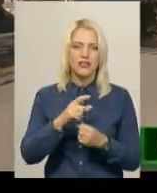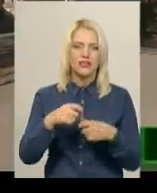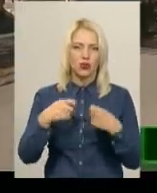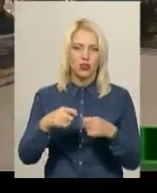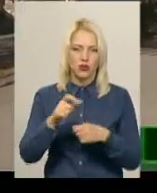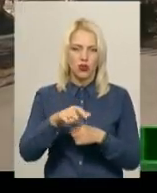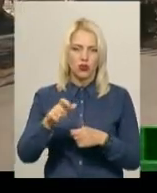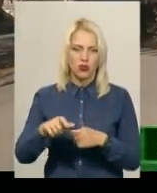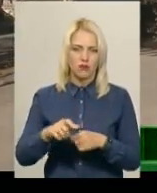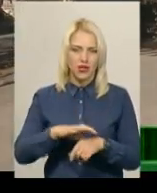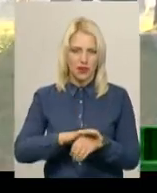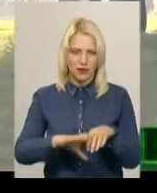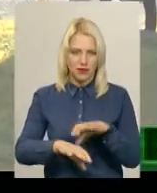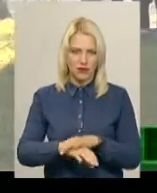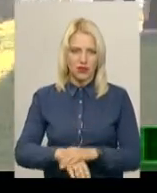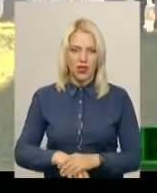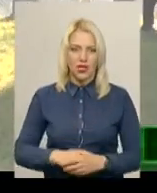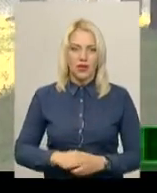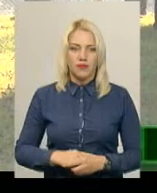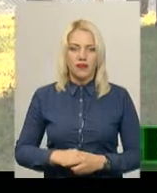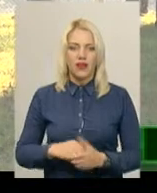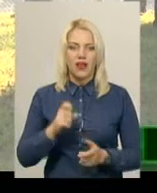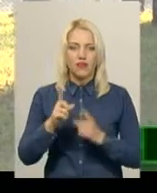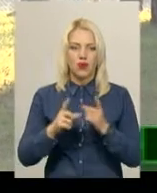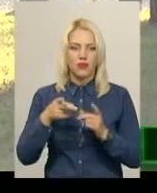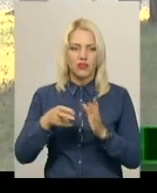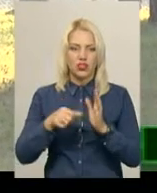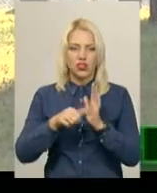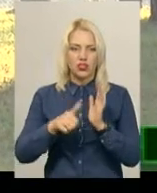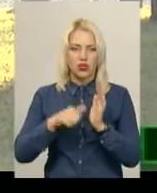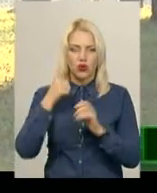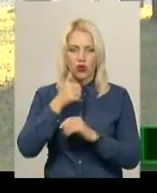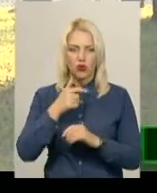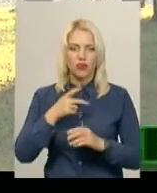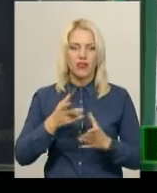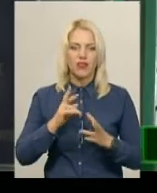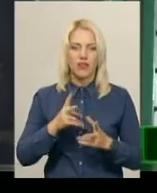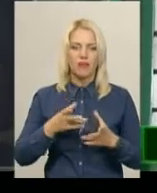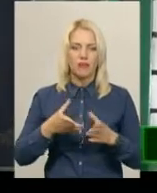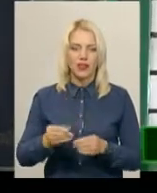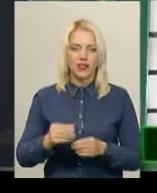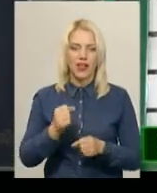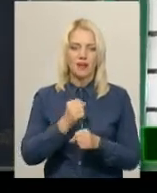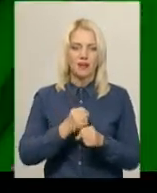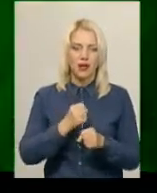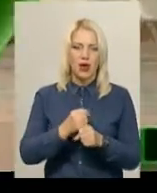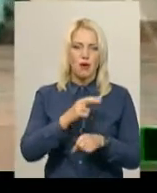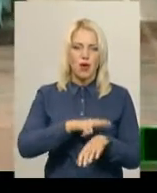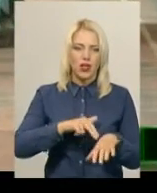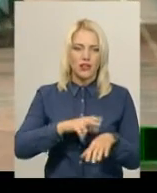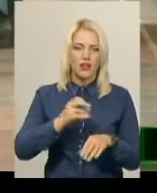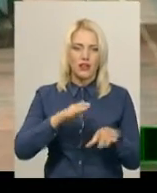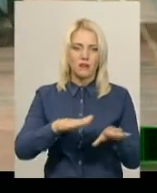Хмельниччині стартує проєкт, мета якого – дослідити, як реформи 2016 року вплинули на діяльність дільничних поліцейських на місцях.